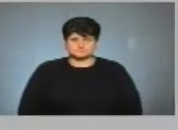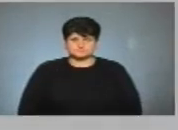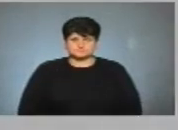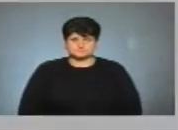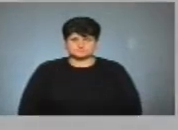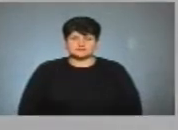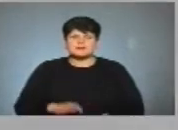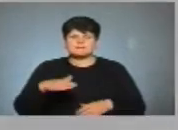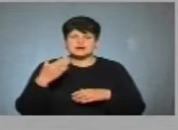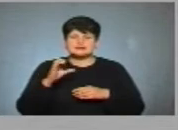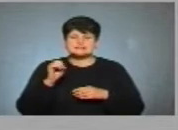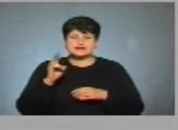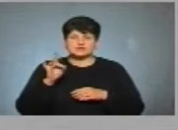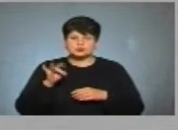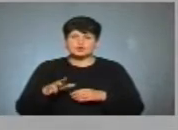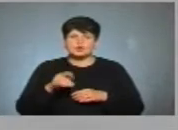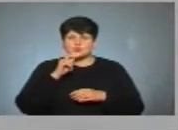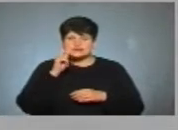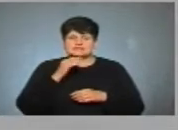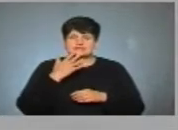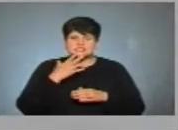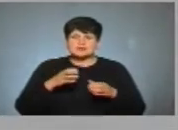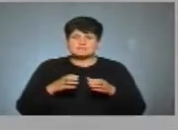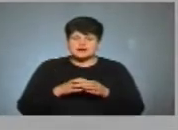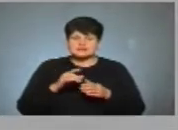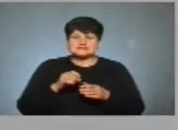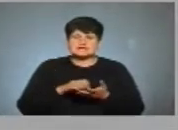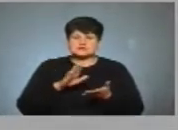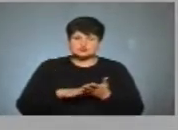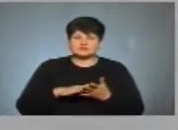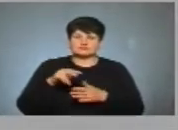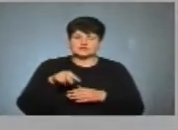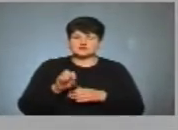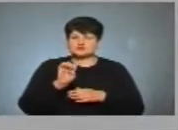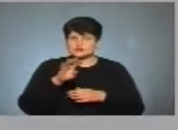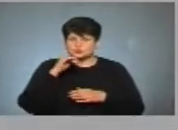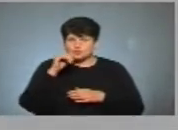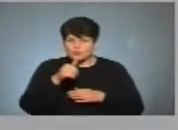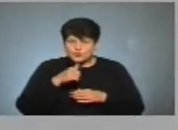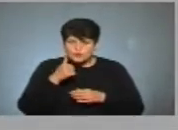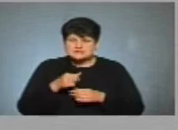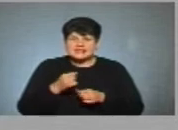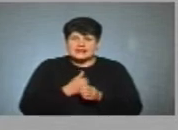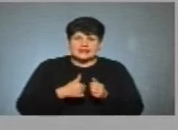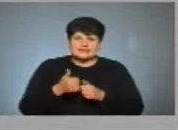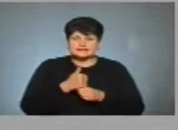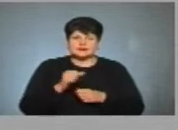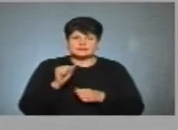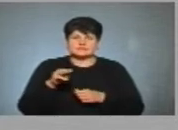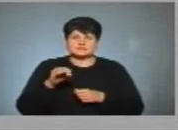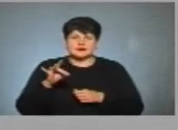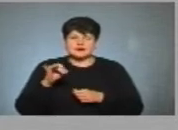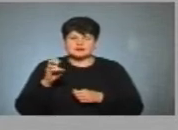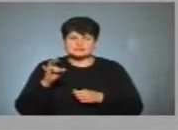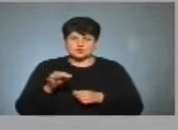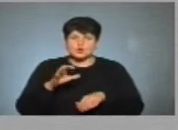Правий сектор «Українська націоналістична партія» зареєстрована у 2014 році. Лідер партії Андрій Тарасенко.